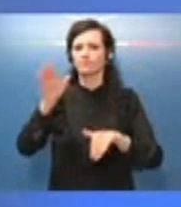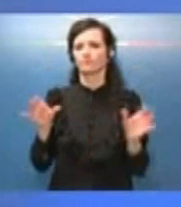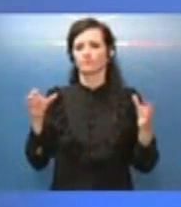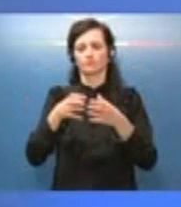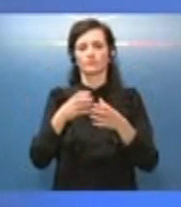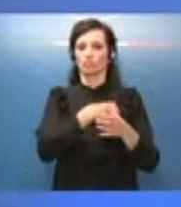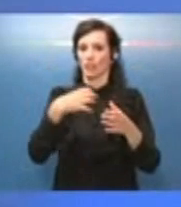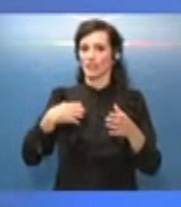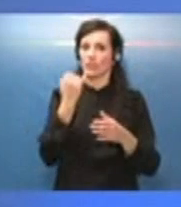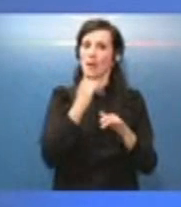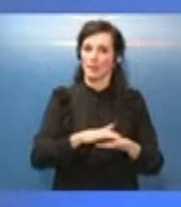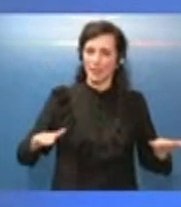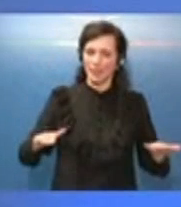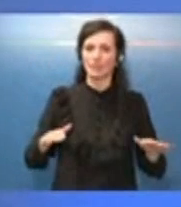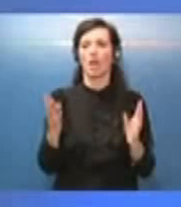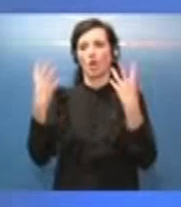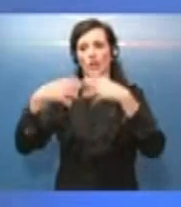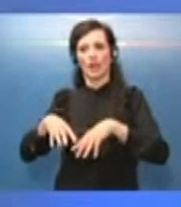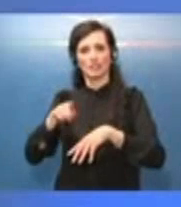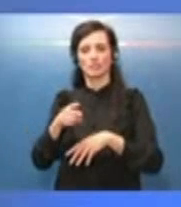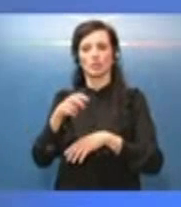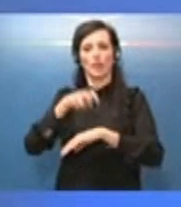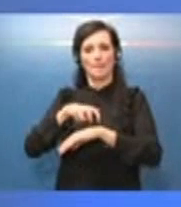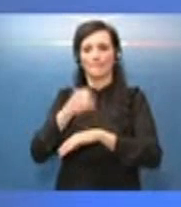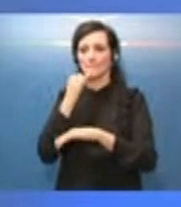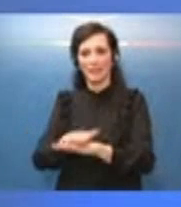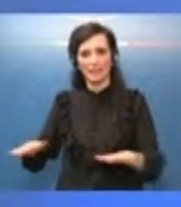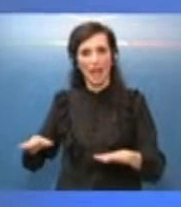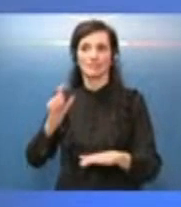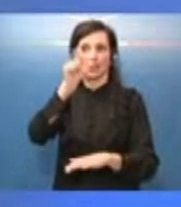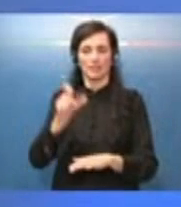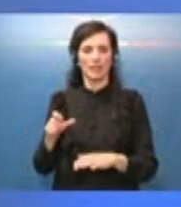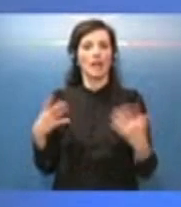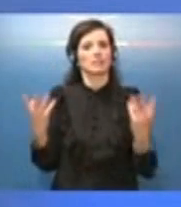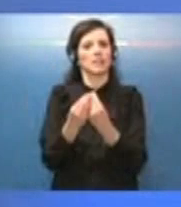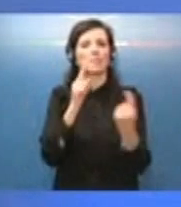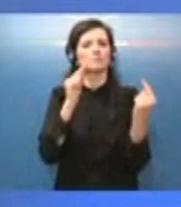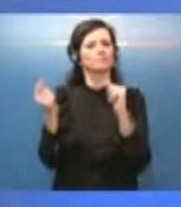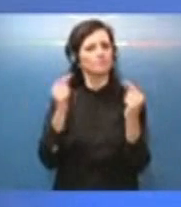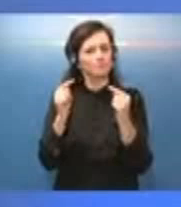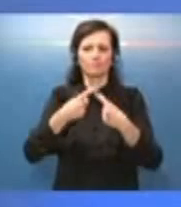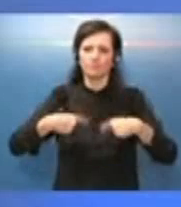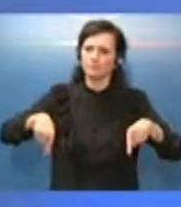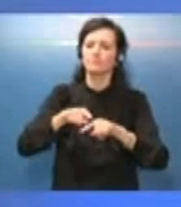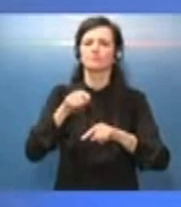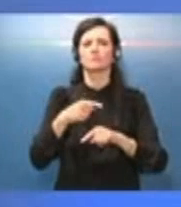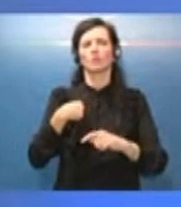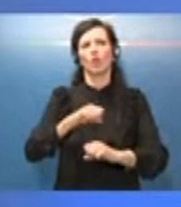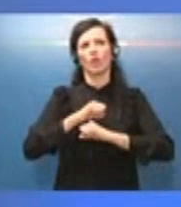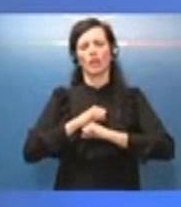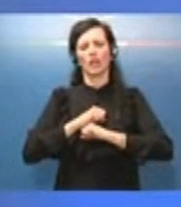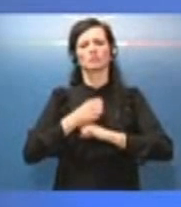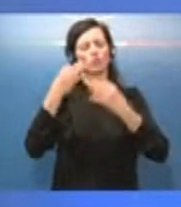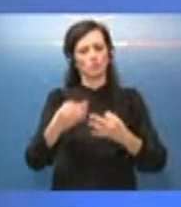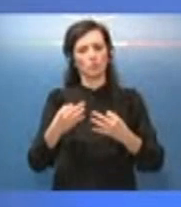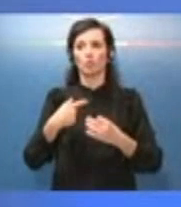di Pediatria, le organizzazioni dei pediatri italiani e io credo che l'indicazione che daremo